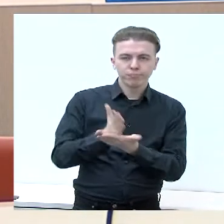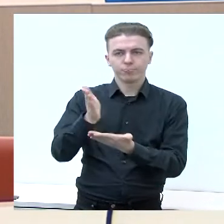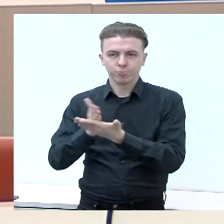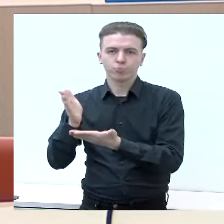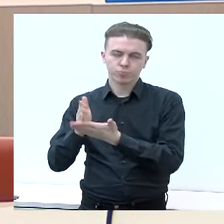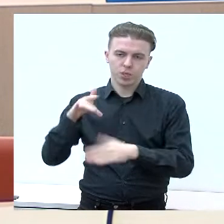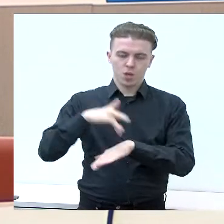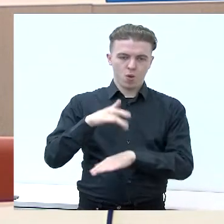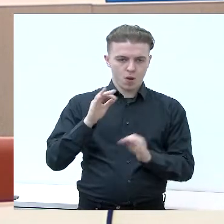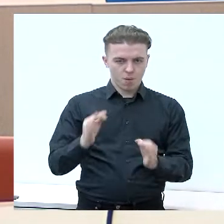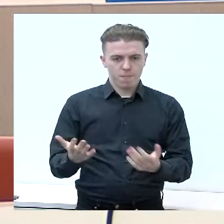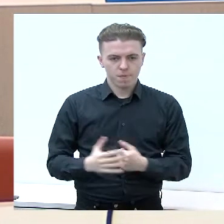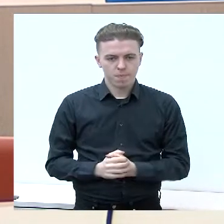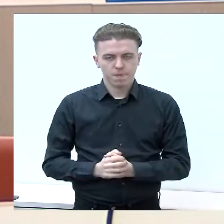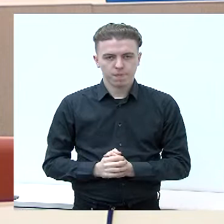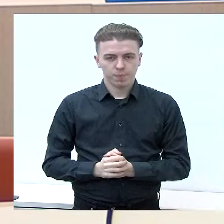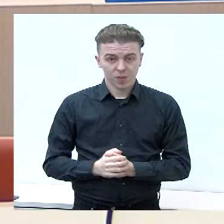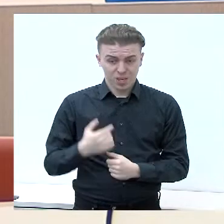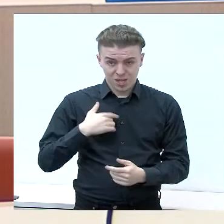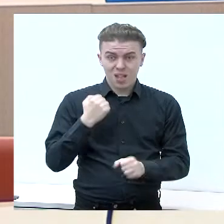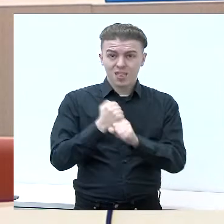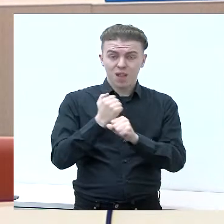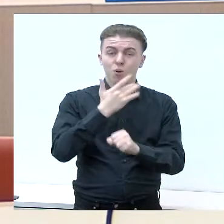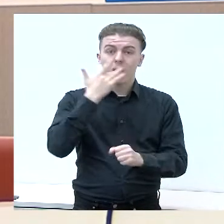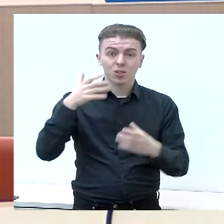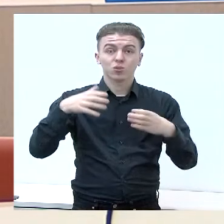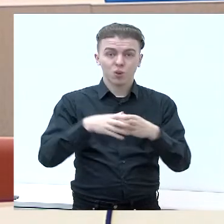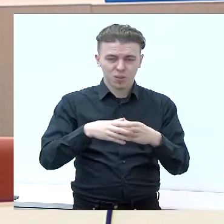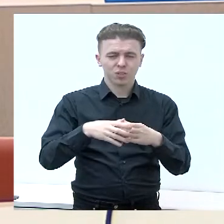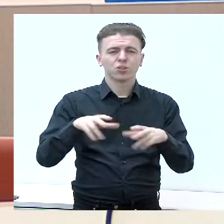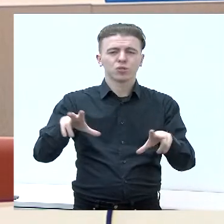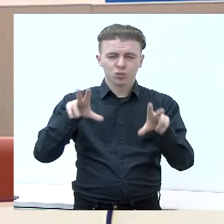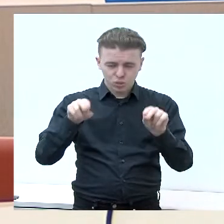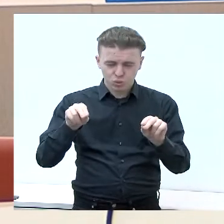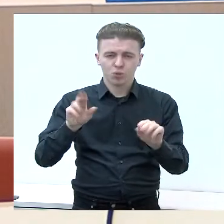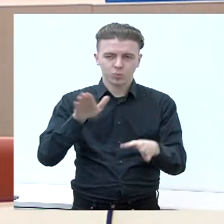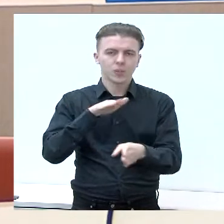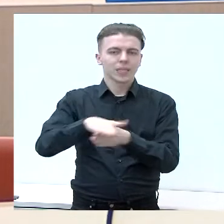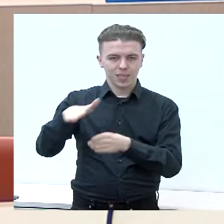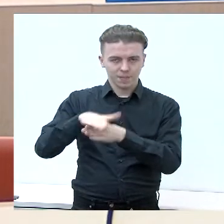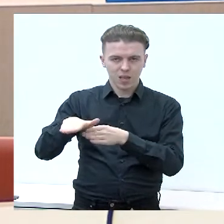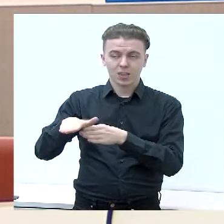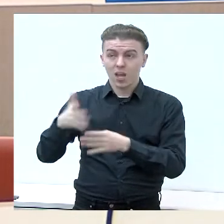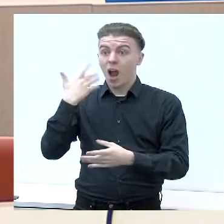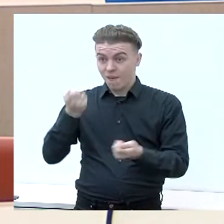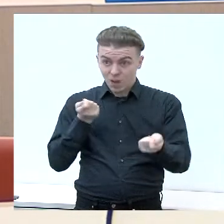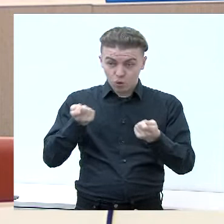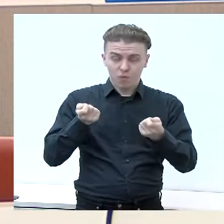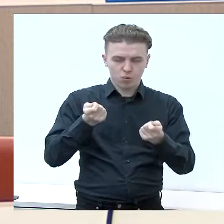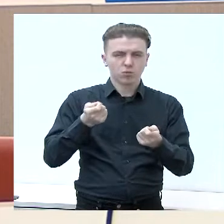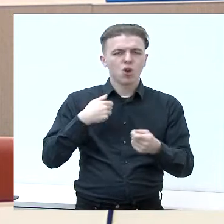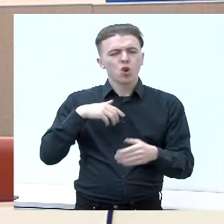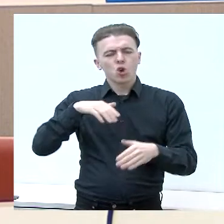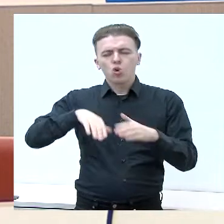saivaldybės gyventojai. Ir mes, darbo partijos komanda, užtikrinsim tai mūsų vadovajamų laikotarpio. Tu šių